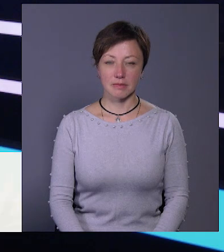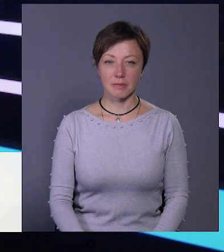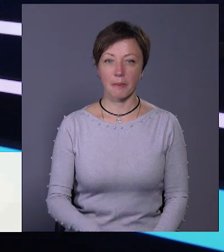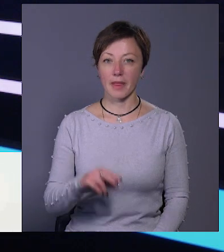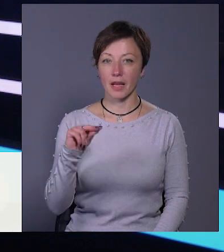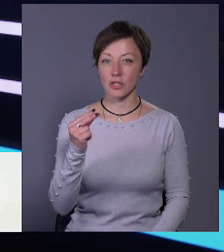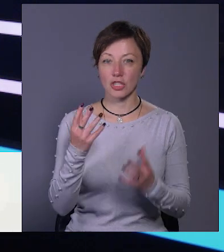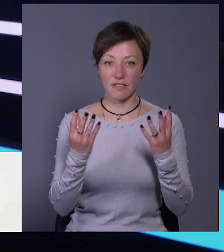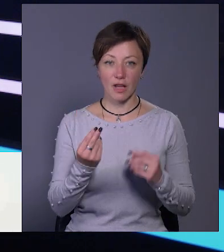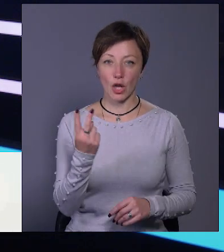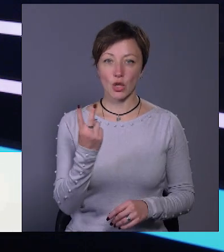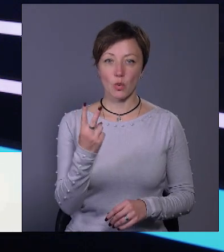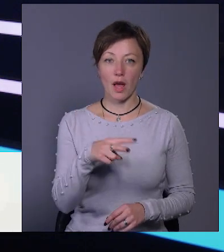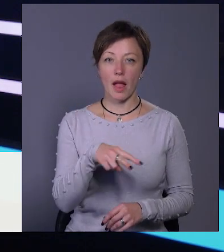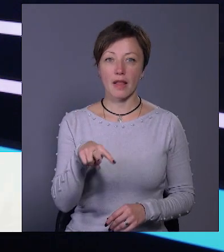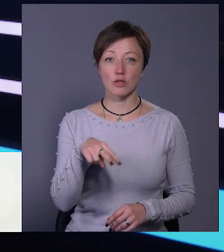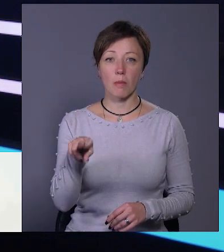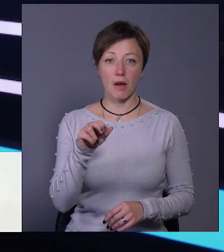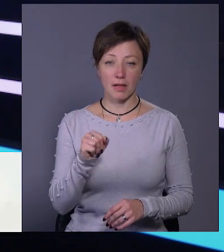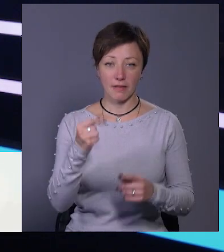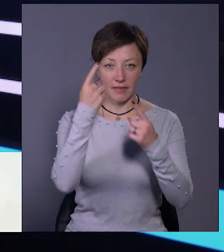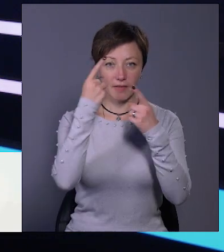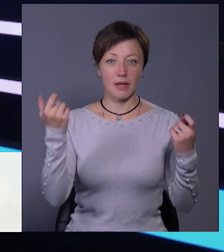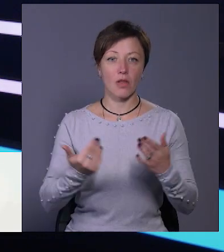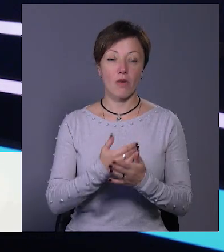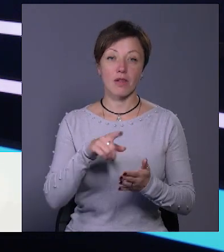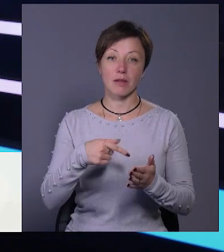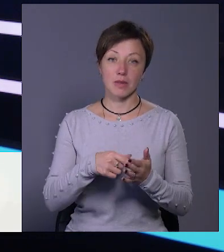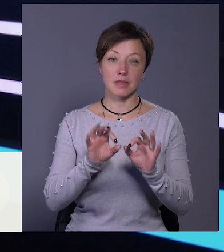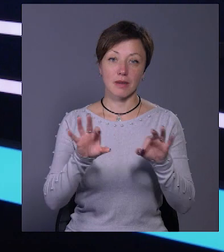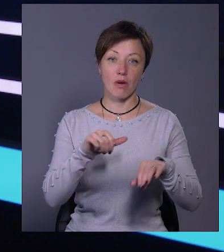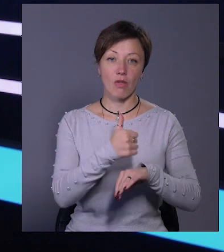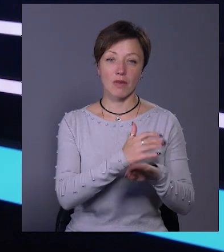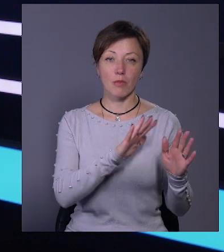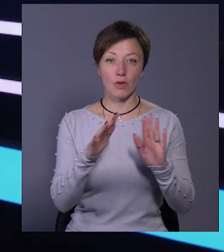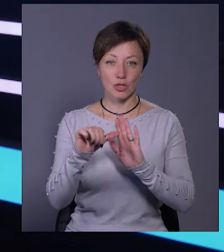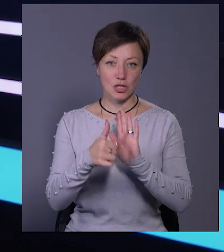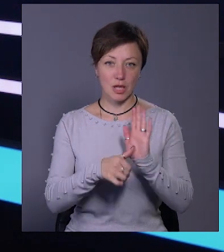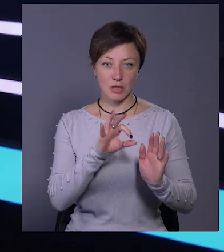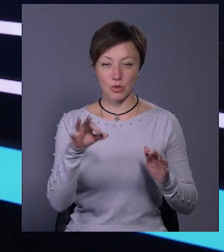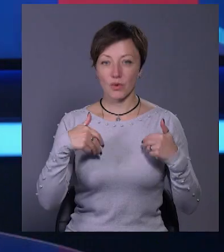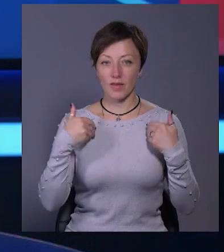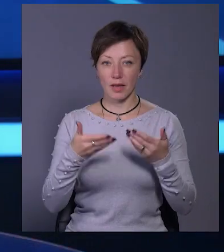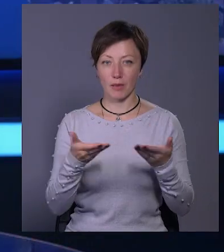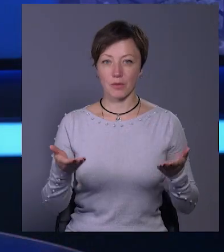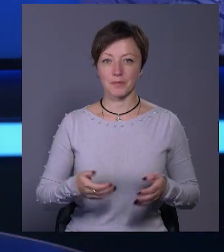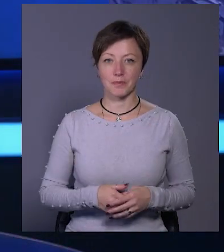Четвер, другий листопад, в ефірі новини міста. Розкажемо про головні події станом на 16-ту. Вітаю.